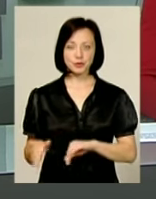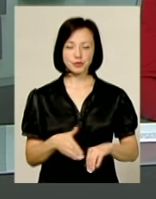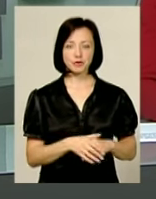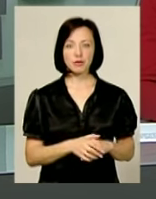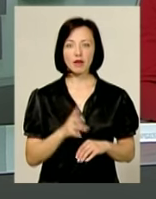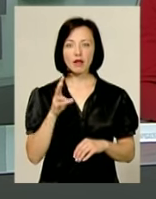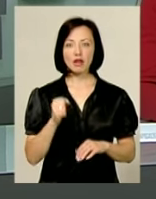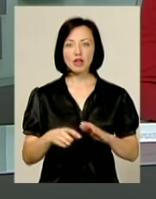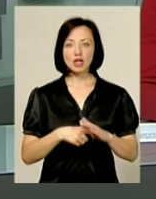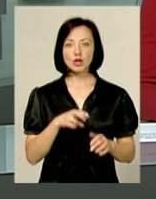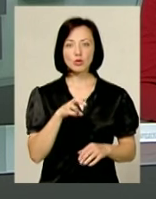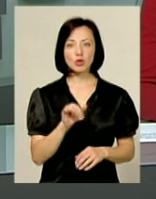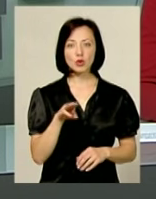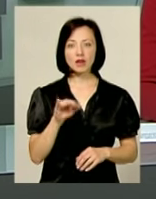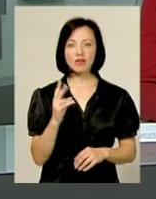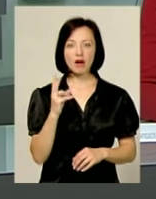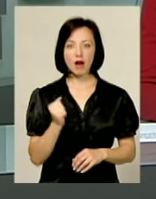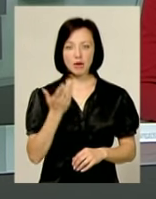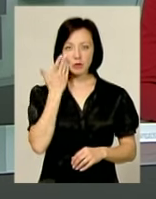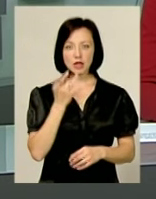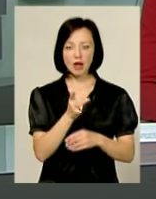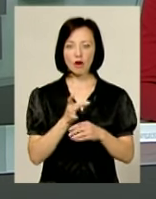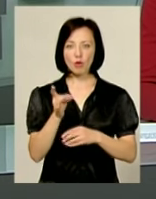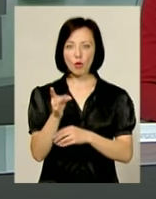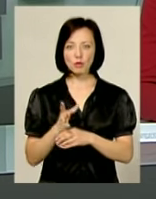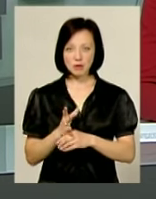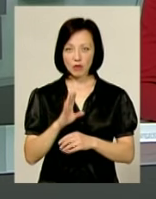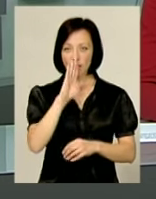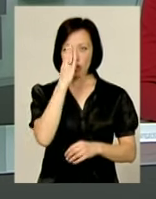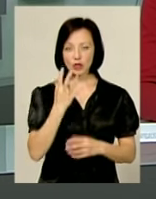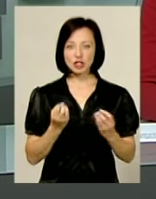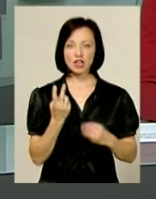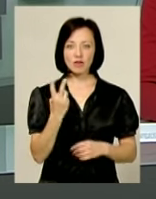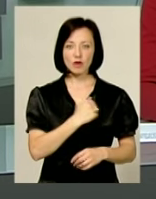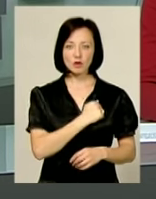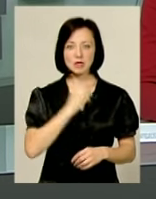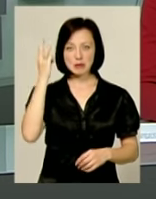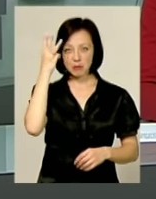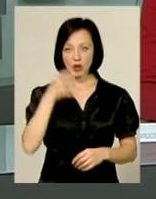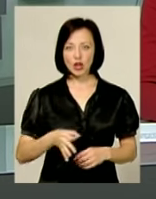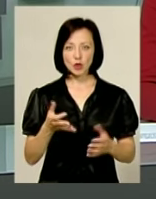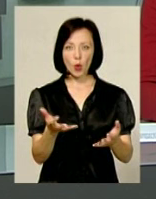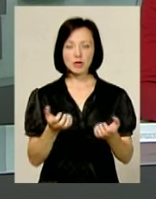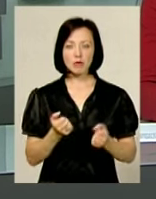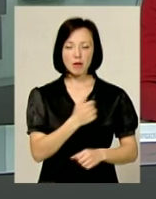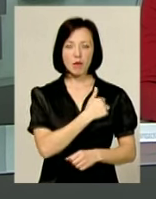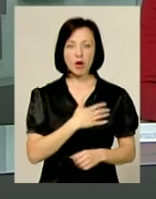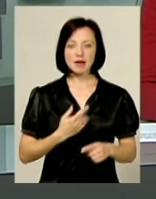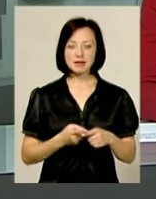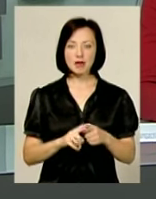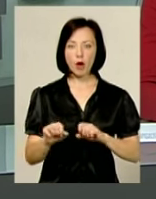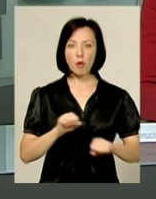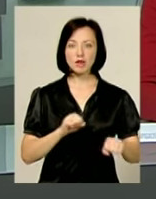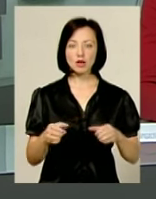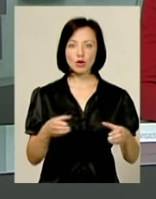На шахті Бутівка під час арт-обстрілу противника і ще двоє атовців із Хмельниччини отримали поранення. Це командир